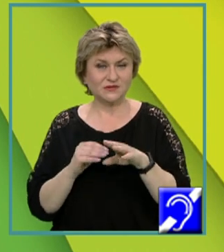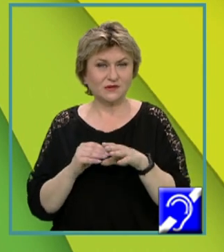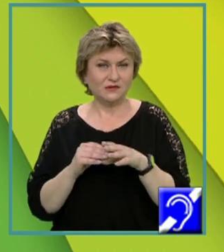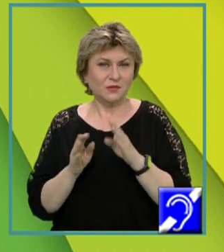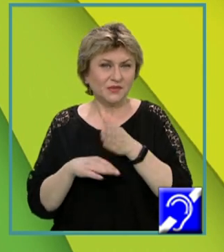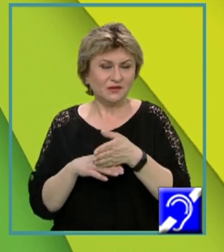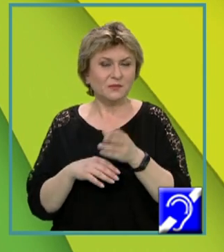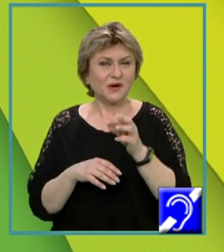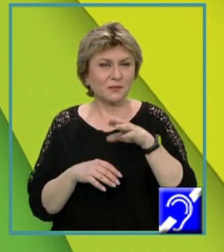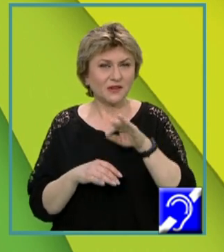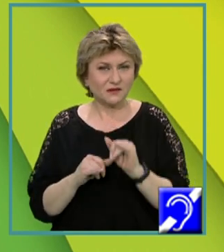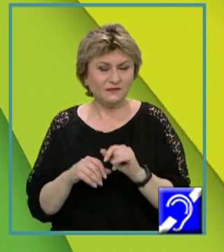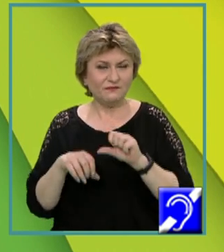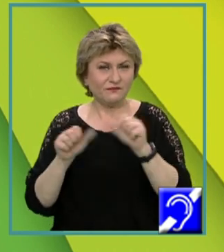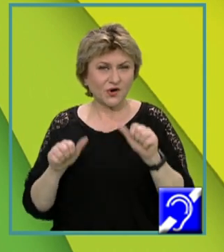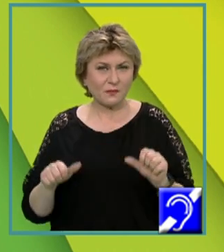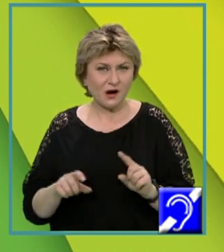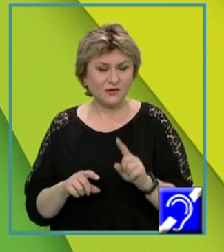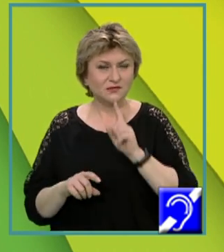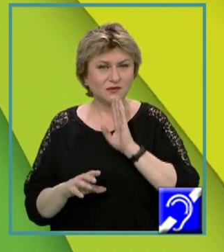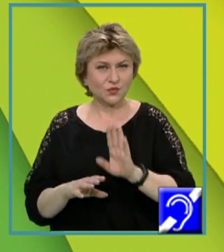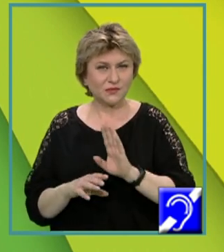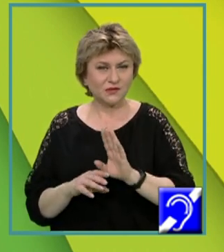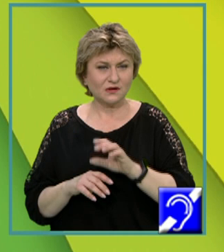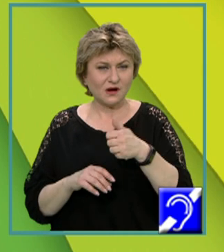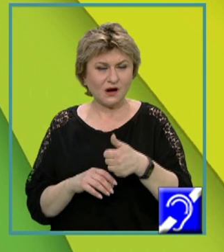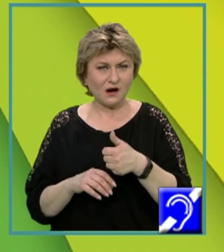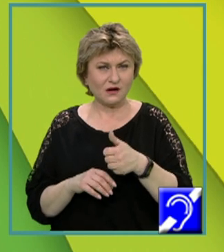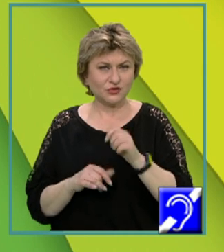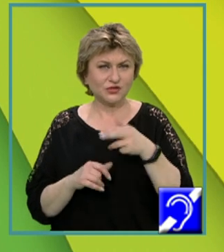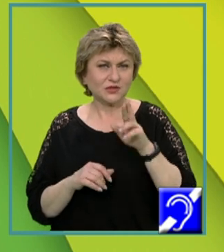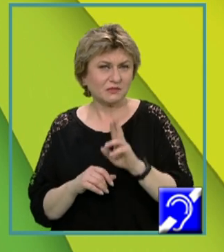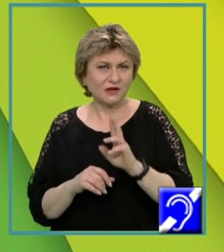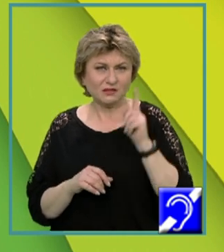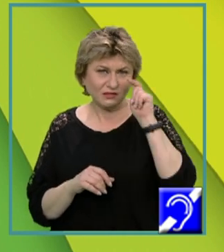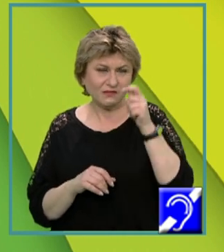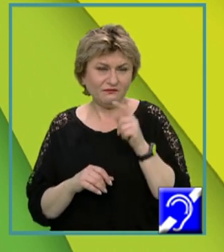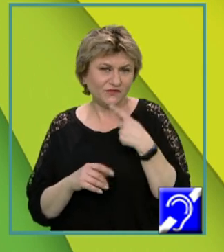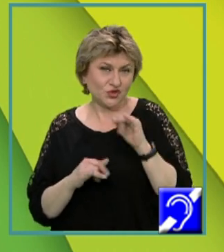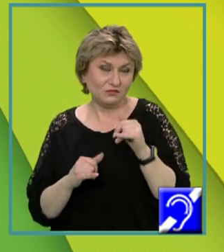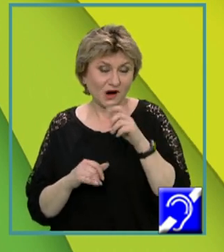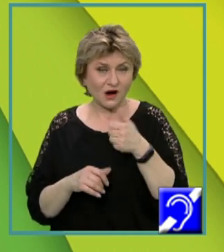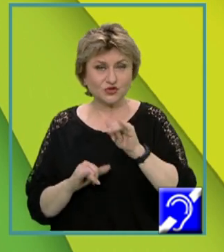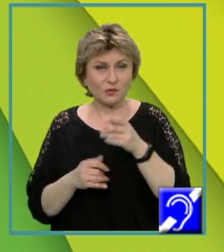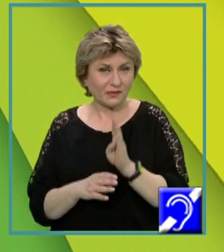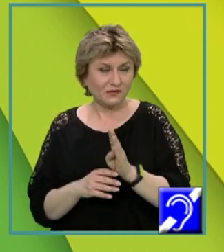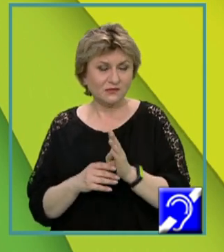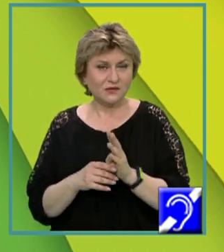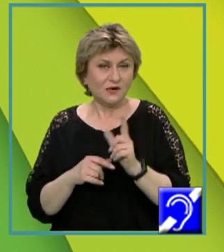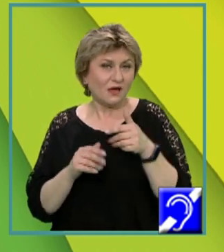intermediul parametrilor formali, denumiți A și respectiv B. La rândul său,